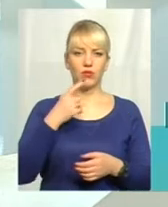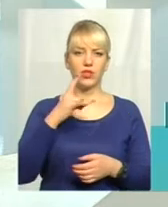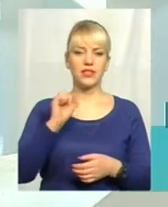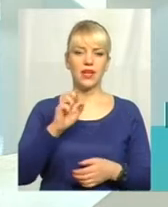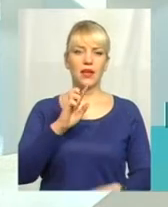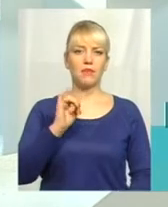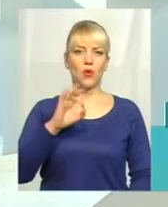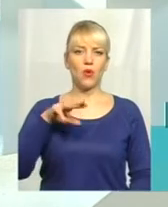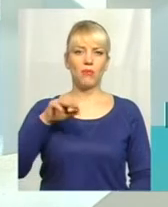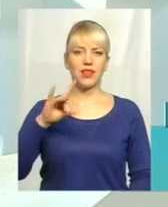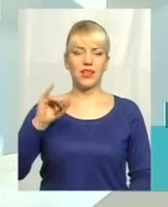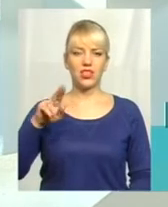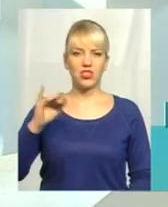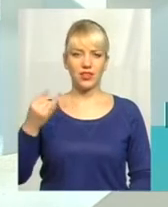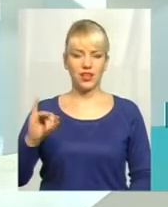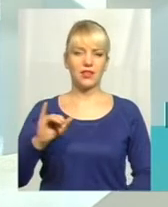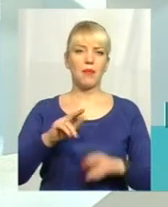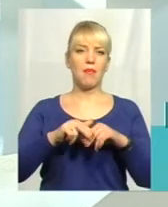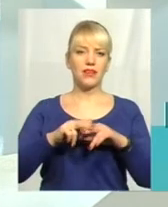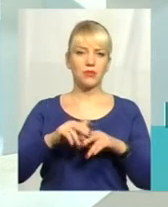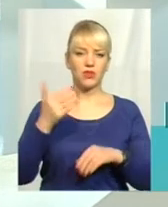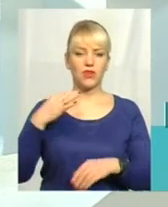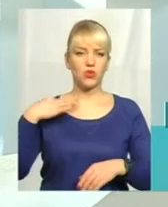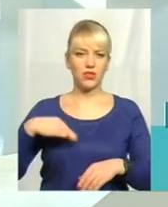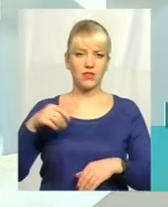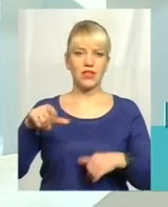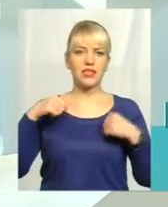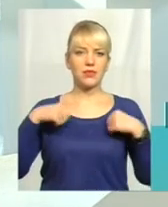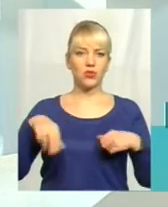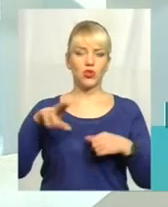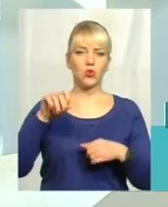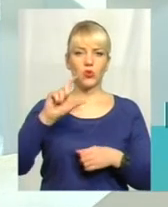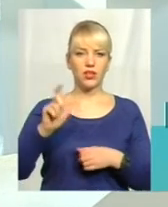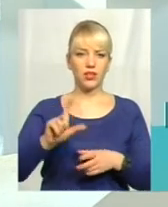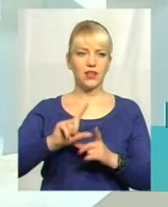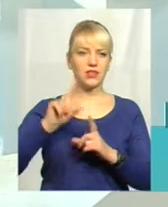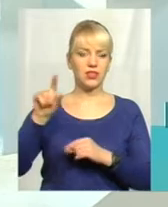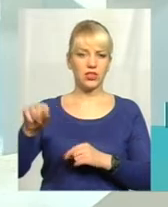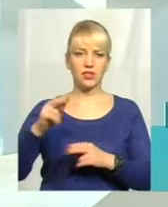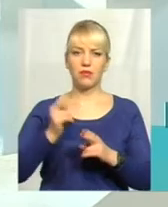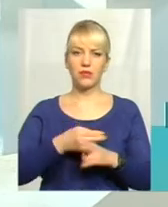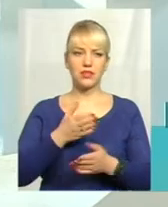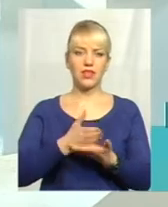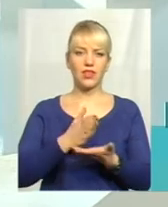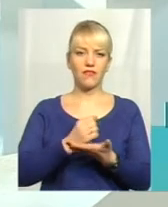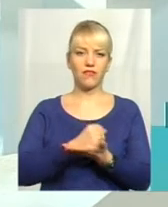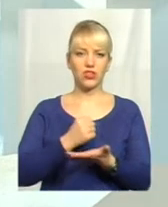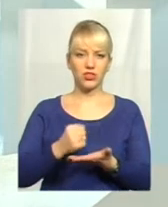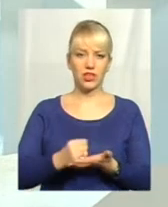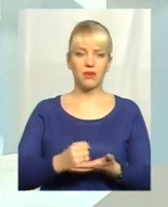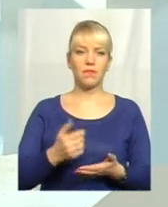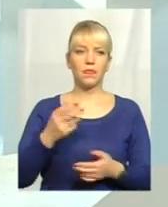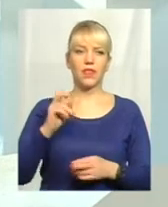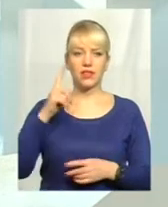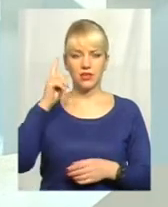біометричний паспорт вашого сина, то він спокійно до Італії приїжджає без наявності візи. Як ми знаємо, з